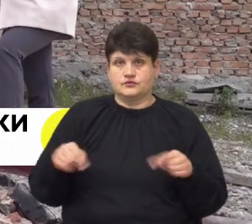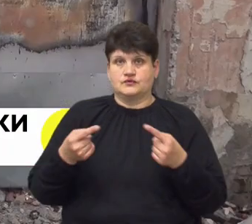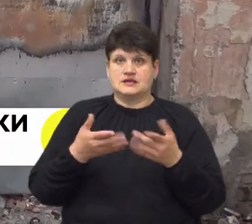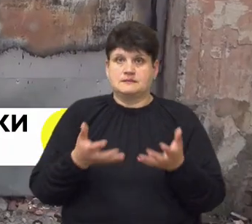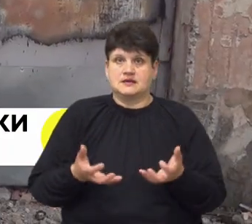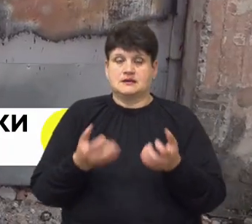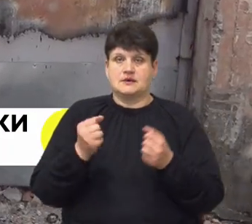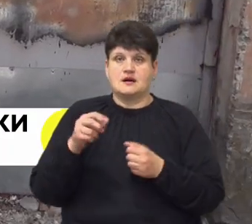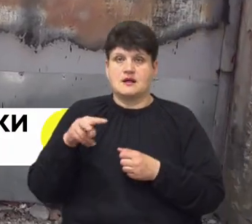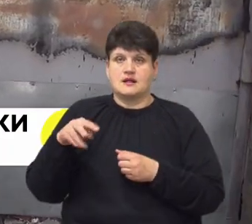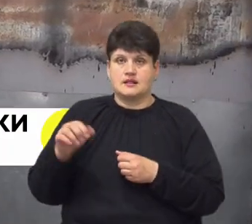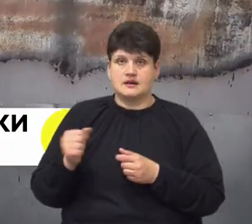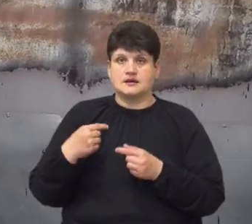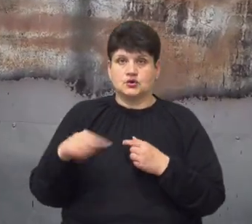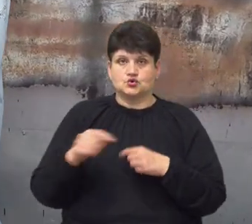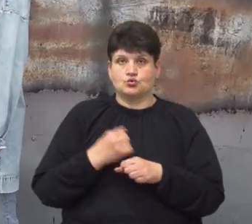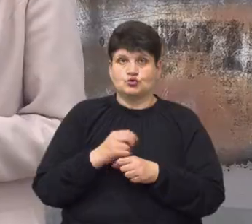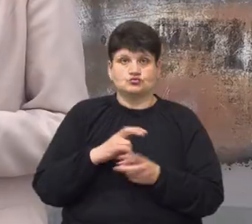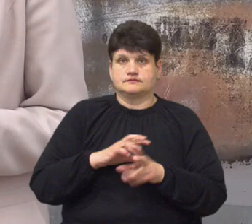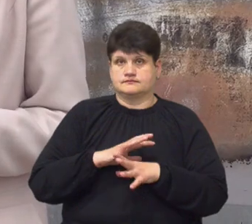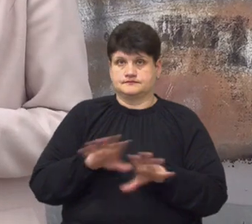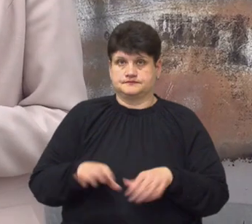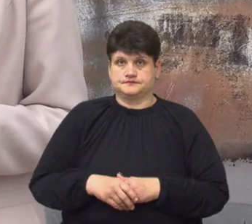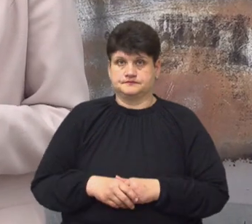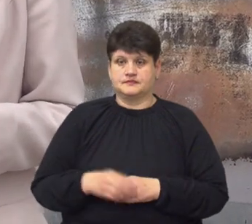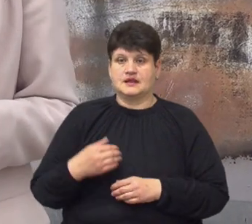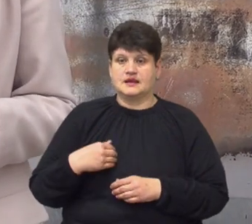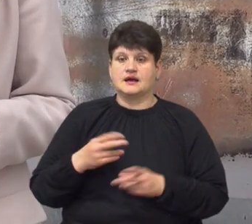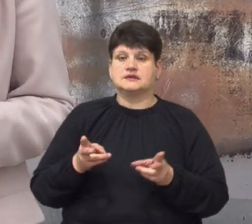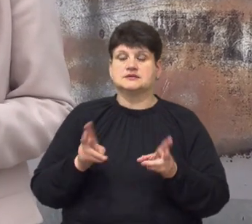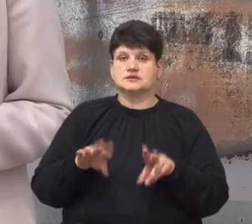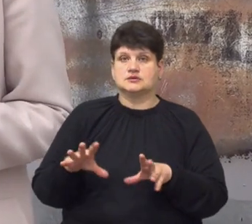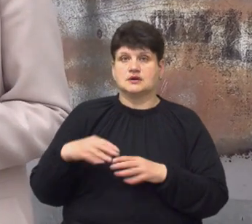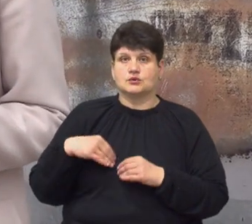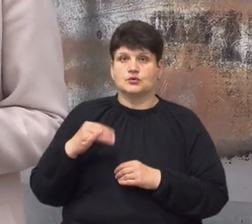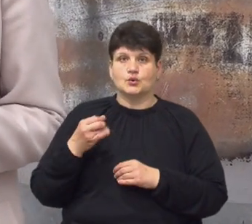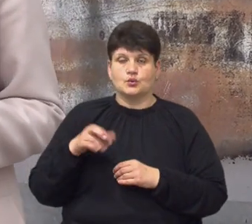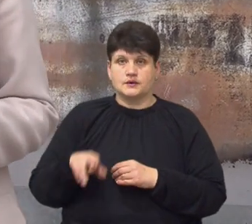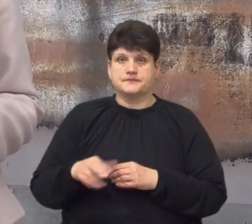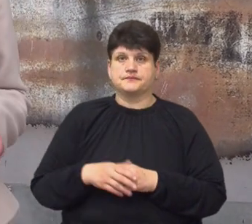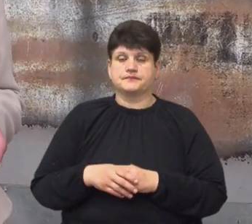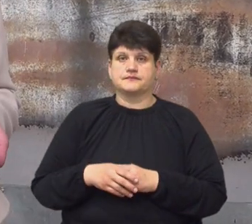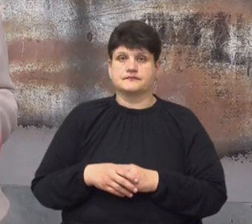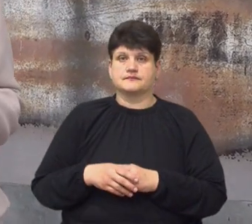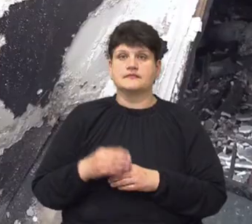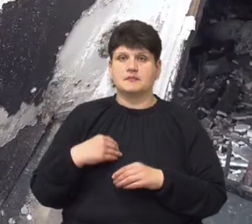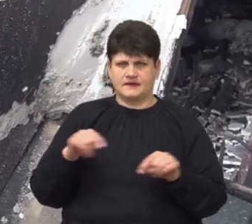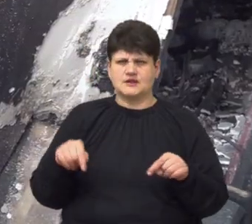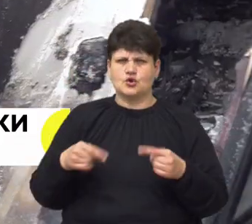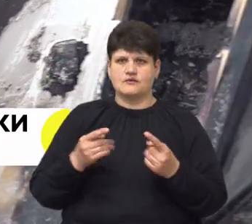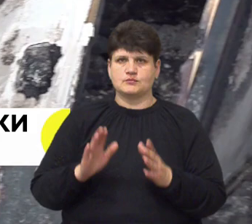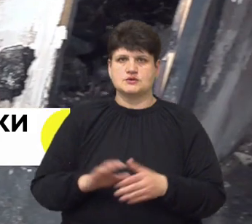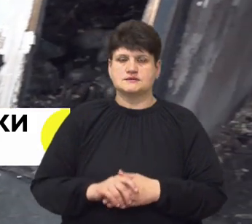й Алла. Каже, іншої роботи не шукатиме. Я буду залишатися з Юлею. Ми відновимося.